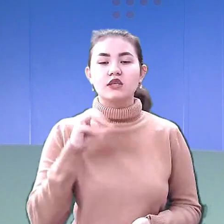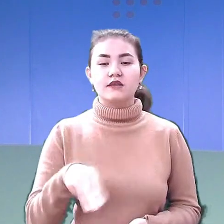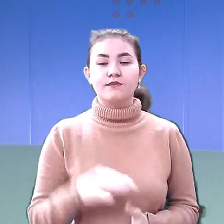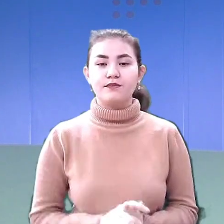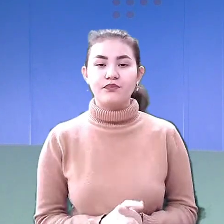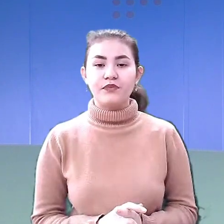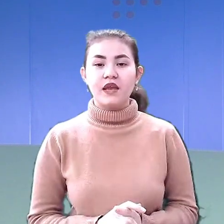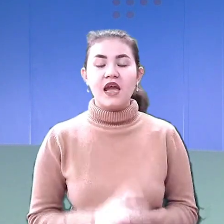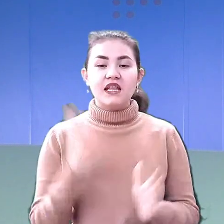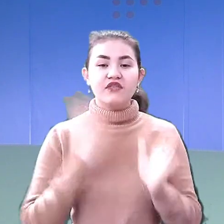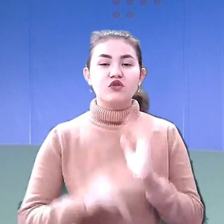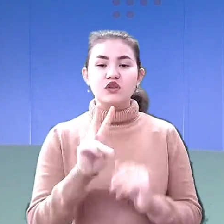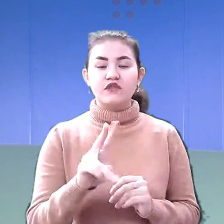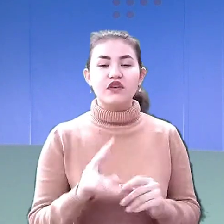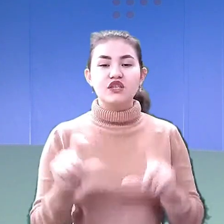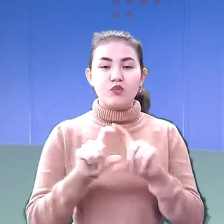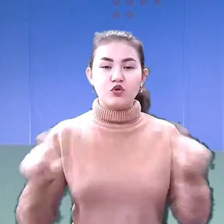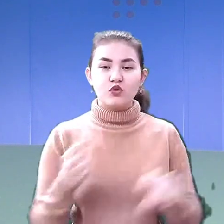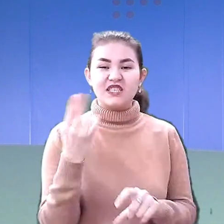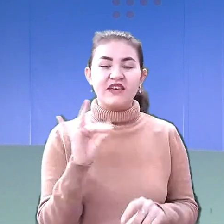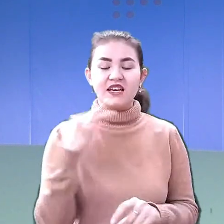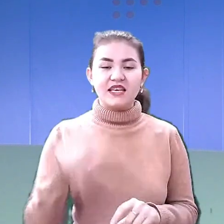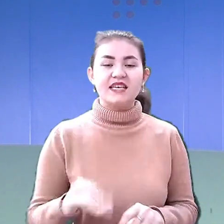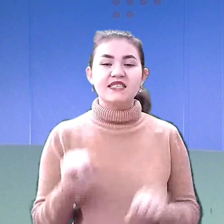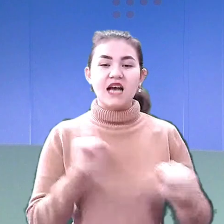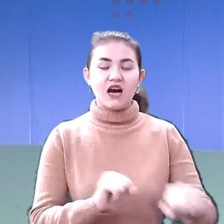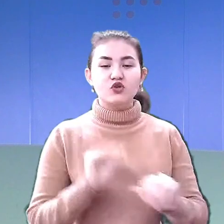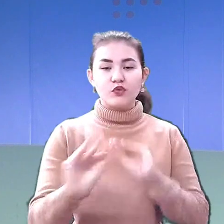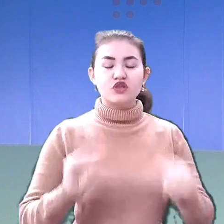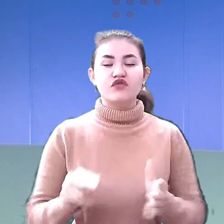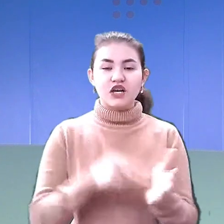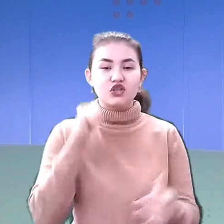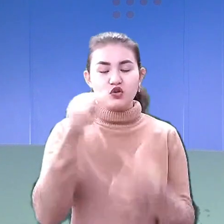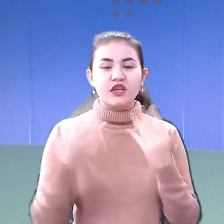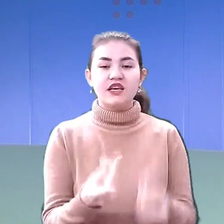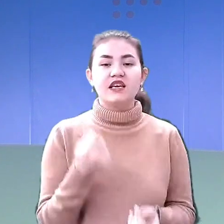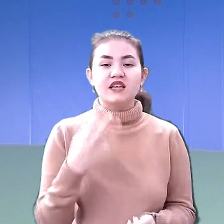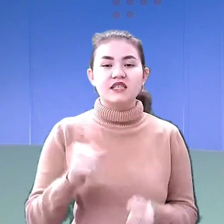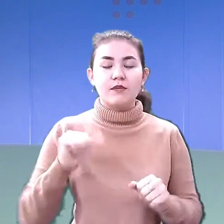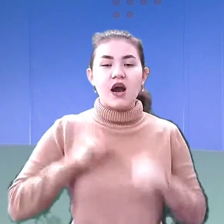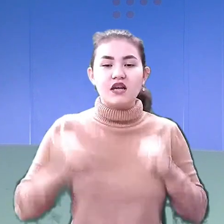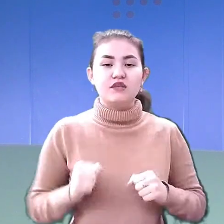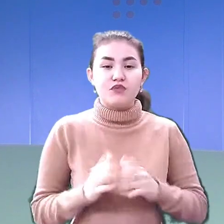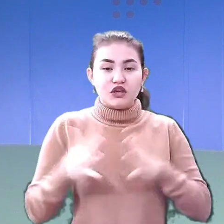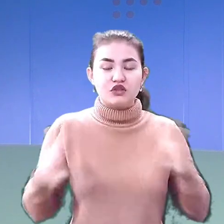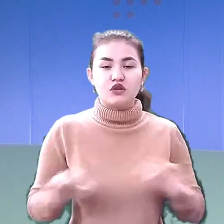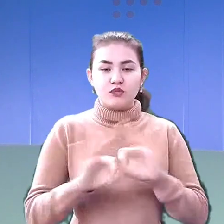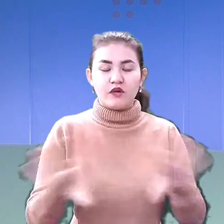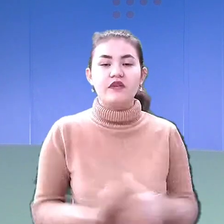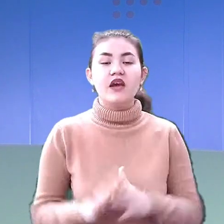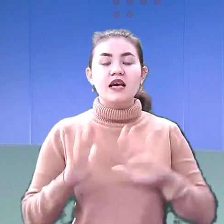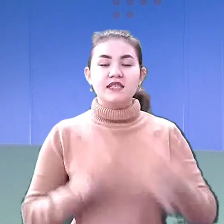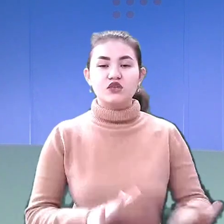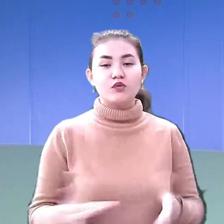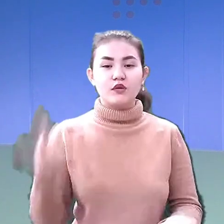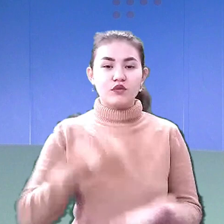92 споруди цивільного захисту нині облаштовані у Чаркасах. Щодня їхню кількість намагаються збільшити, розповів Суспільному заступник міського